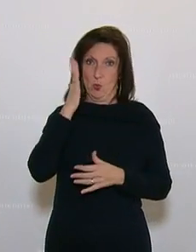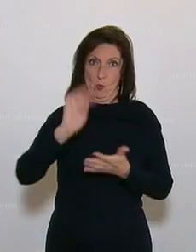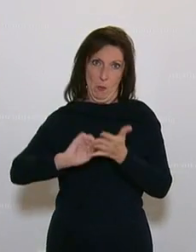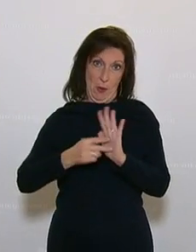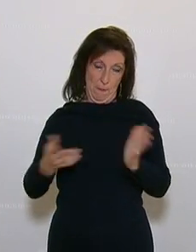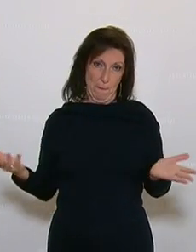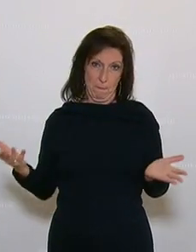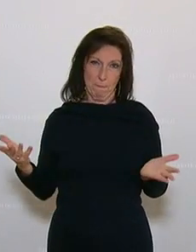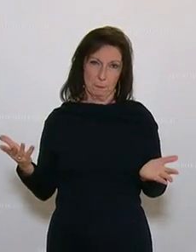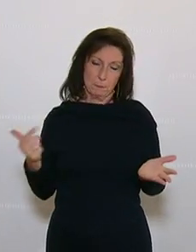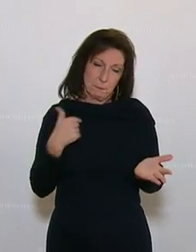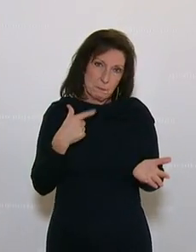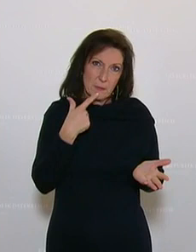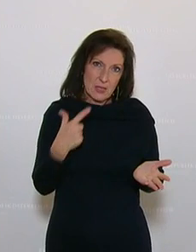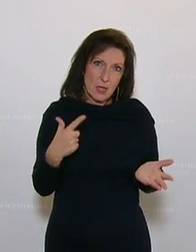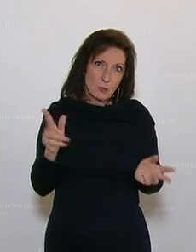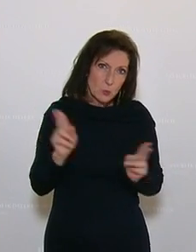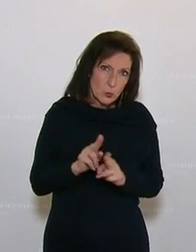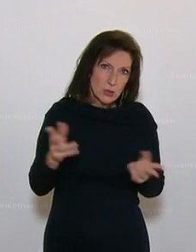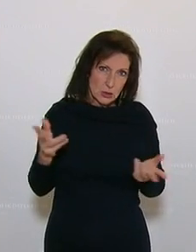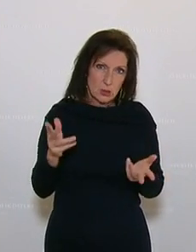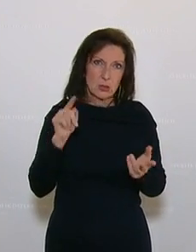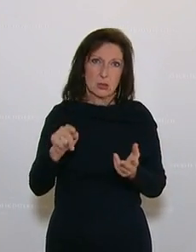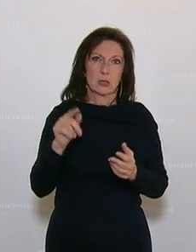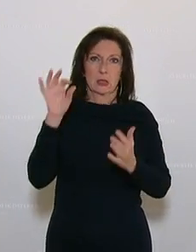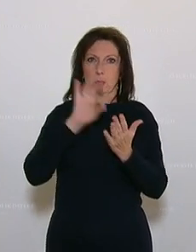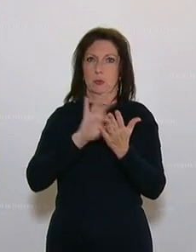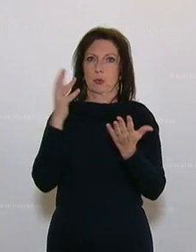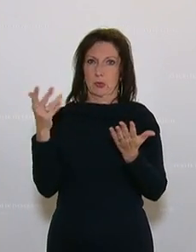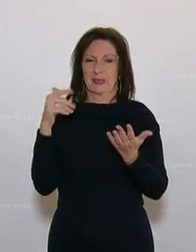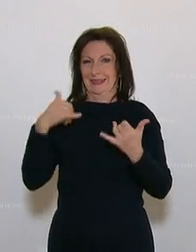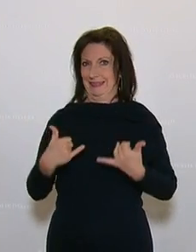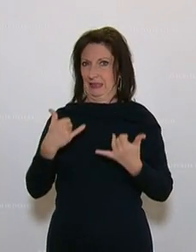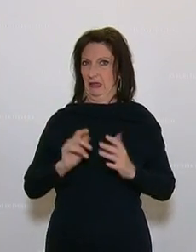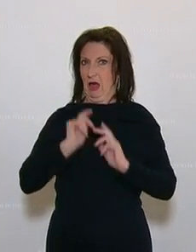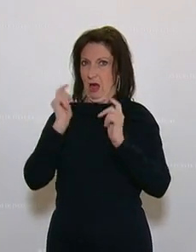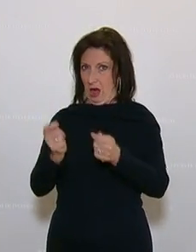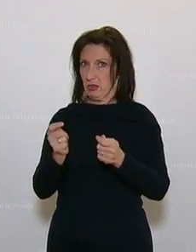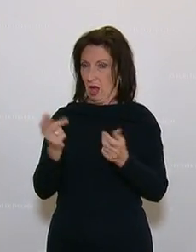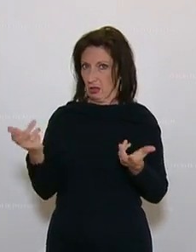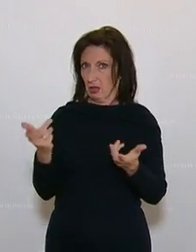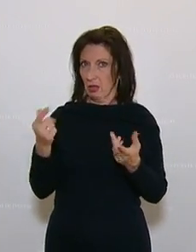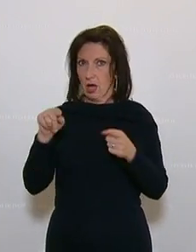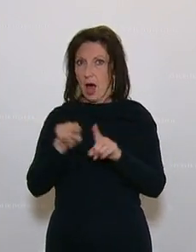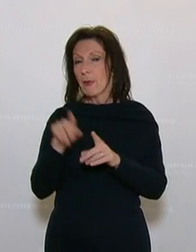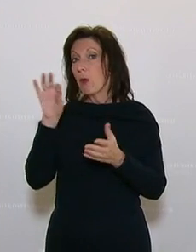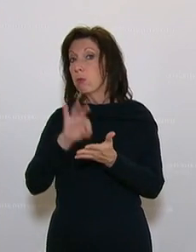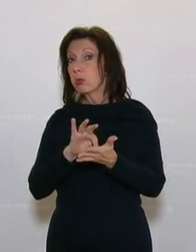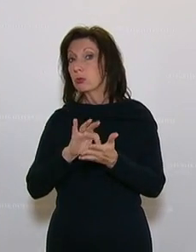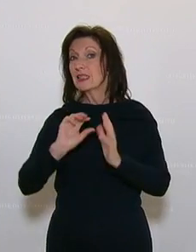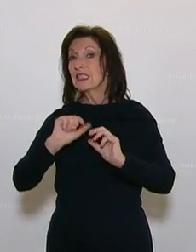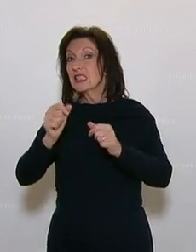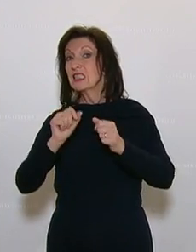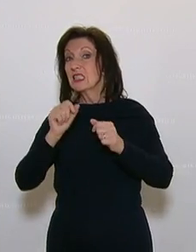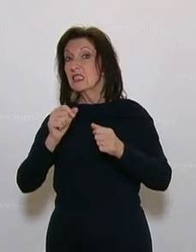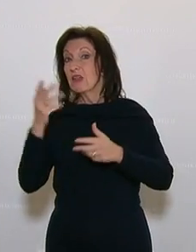Ich möchte vielleicht noch kurz sagen, weil ich danach nicht spreche, zum Tagesordnungspunkt, jetzt folgt, dass wir auch sowohl diesen Antrag hier unter diesem Tagesordnungspunkt, aber auch die Initiative zu